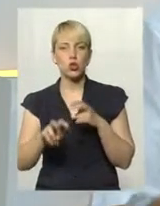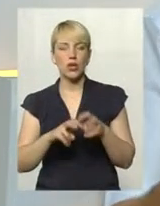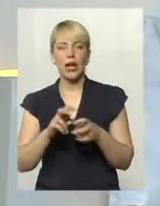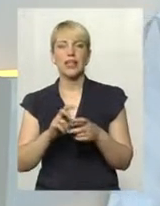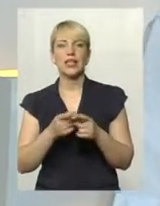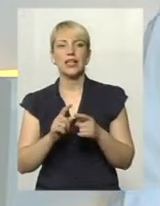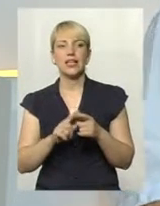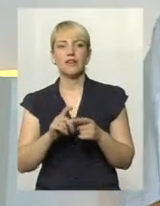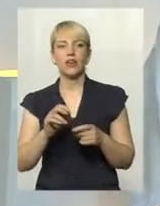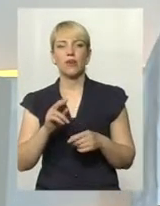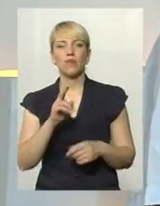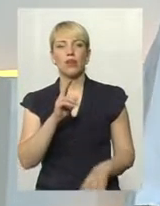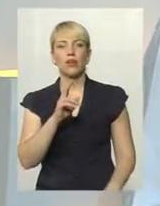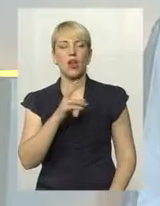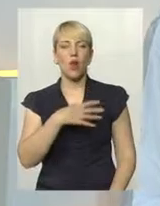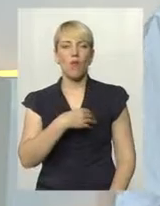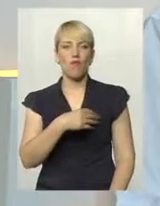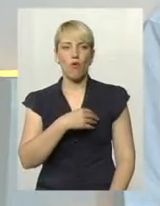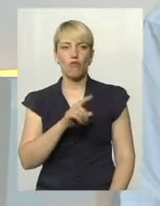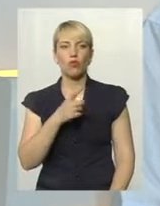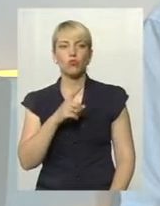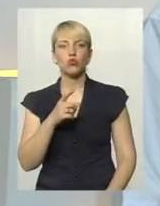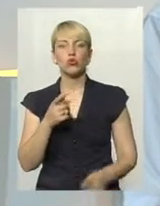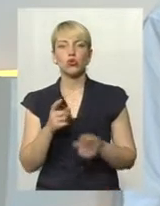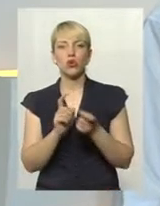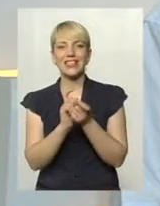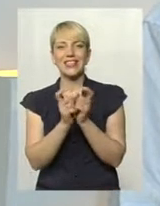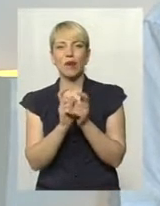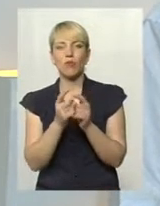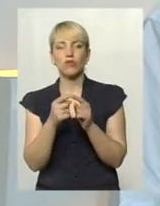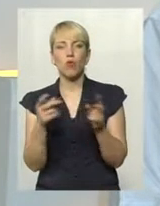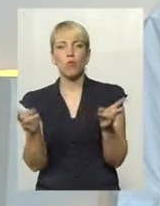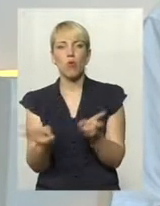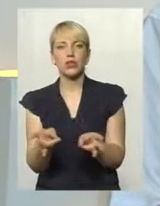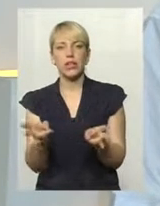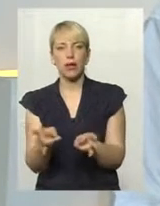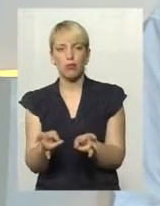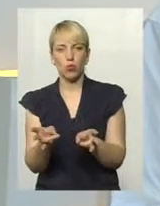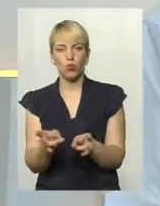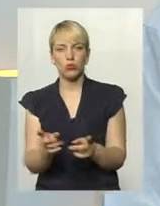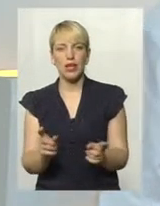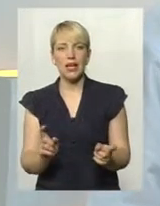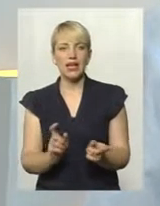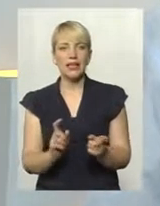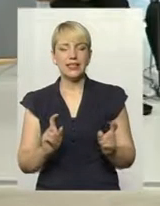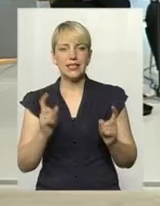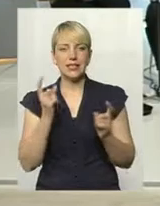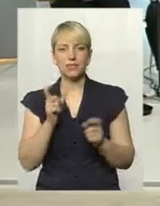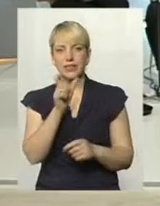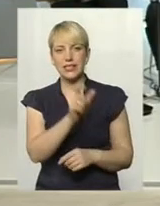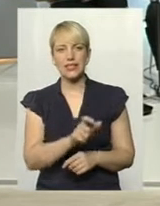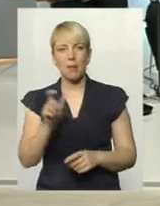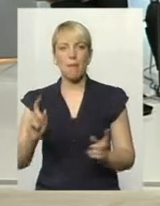боротися в тій же Кончезаспі, в Львові, тому що єдиноводство, вони потребують спаррингу. Для цього, щоб рости,